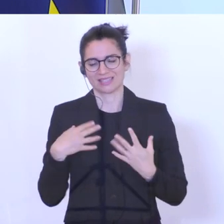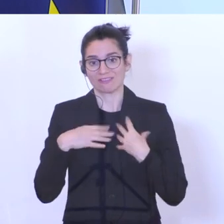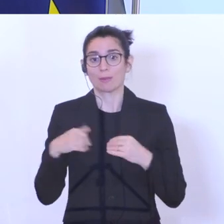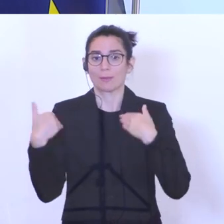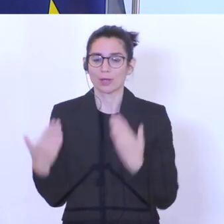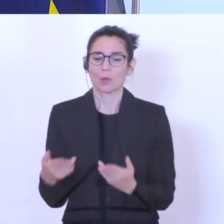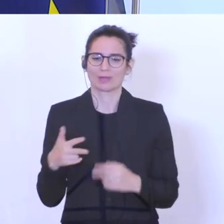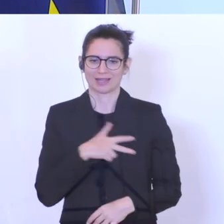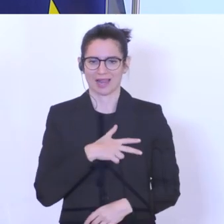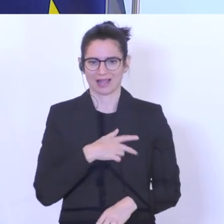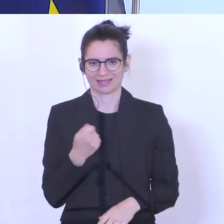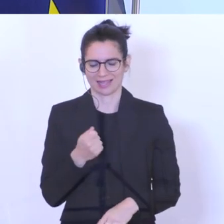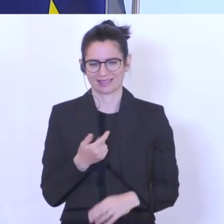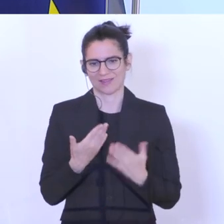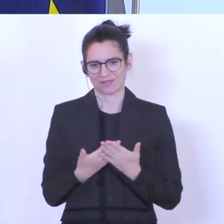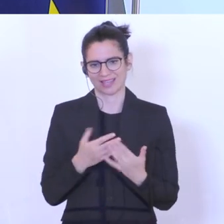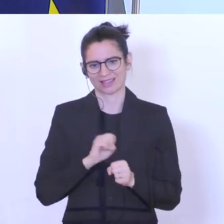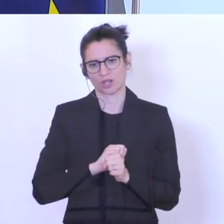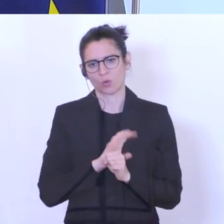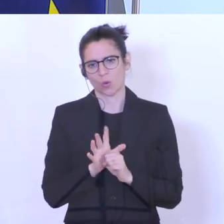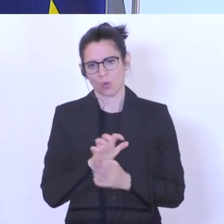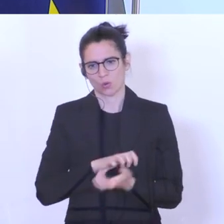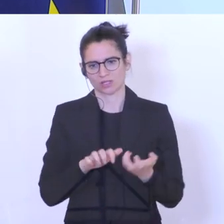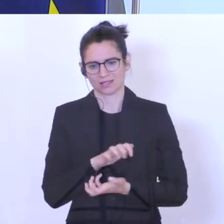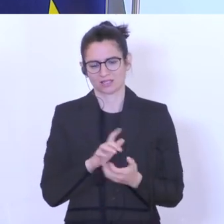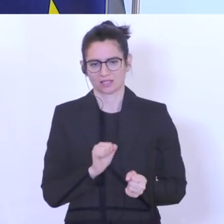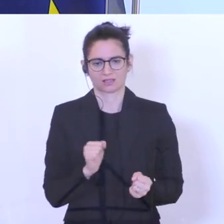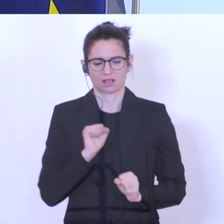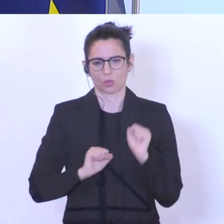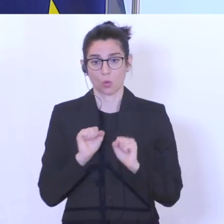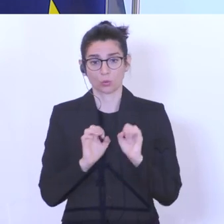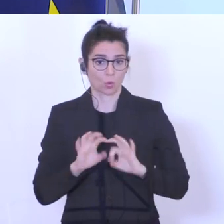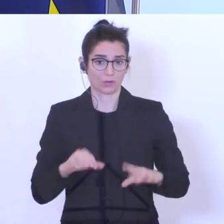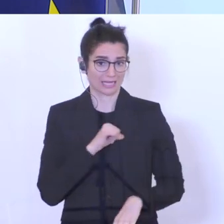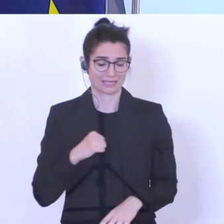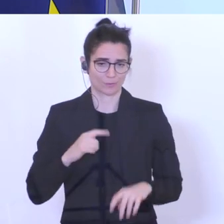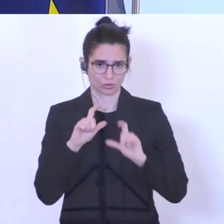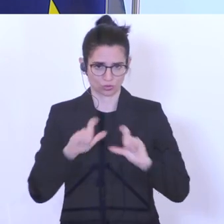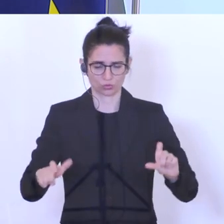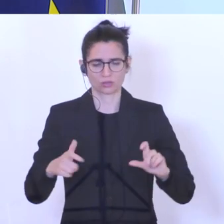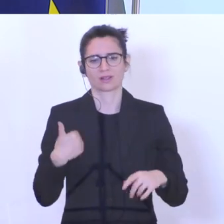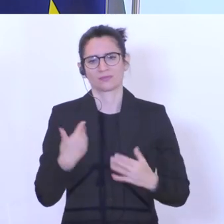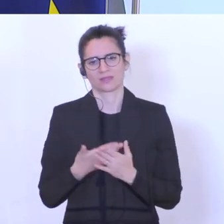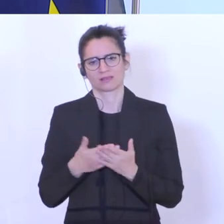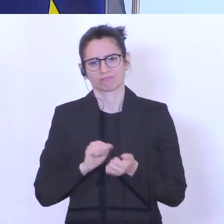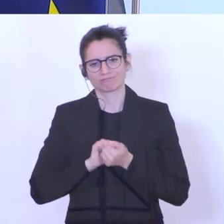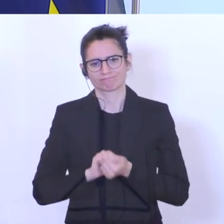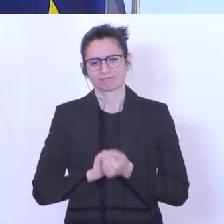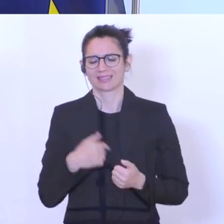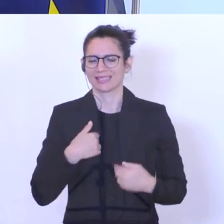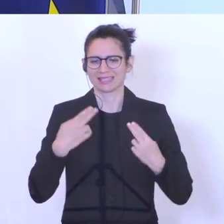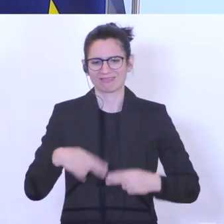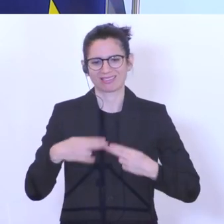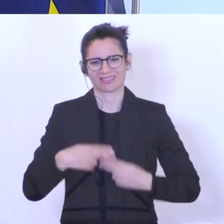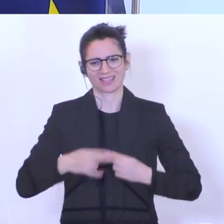ankommt, die durch die Corona-Krise unverschuldet in Not gekommen sind. Und dementsprechend tun wir alles und ich werde auch weiterhin